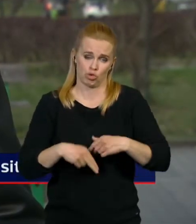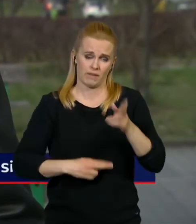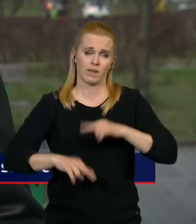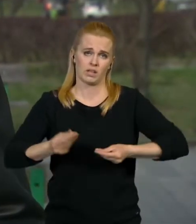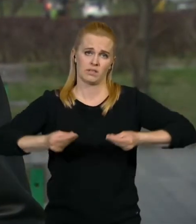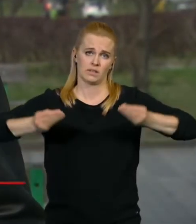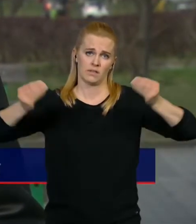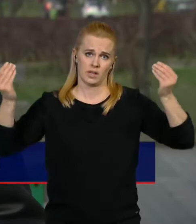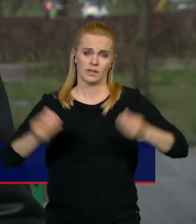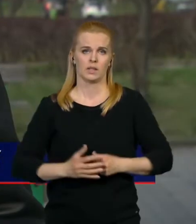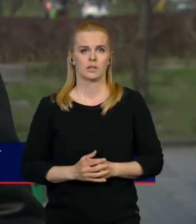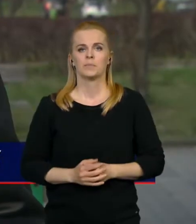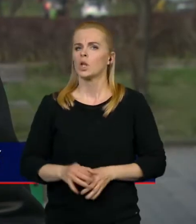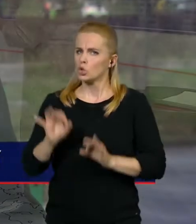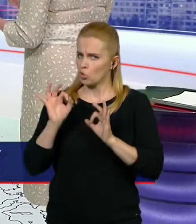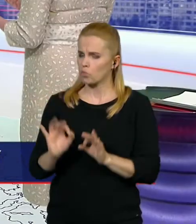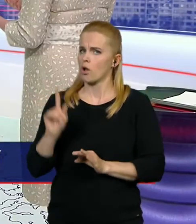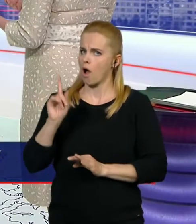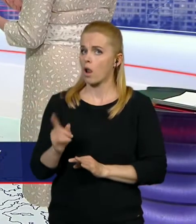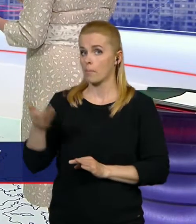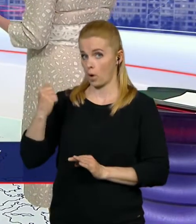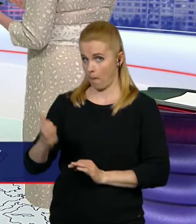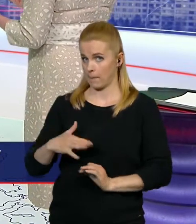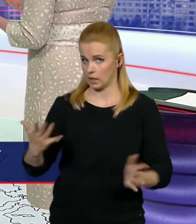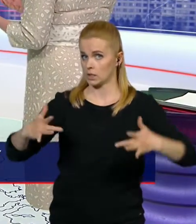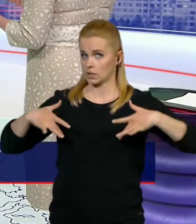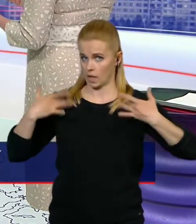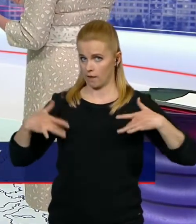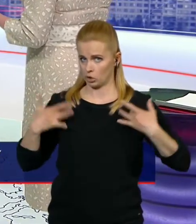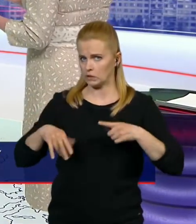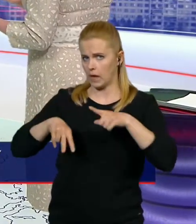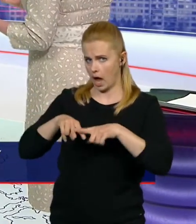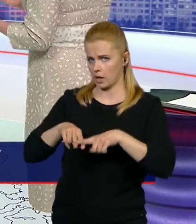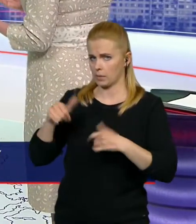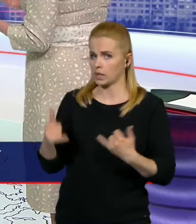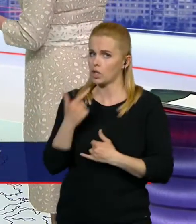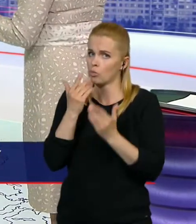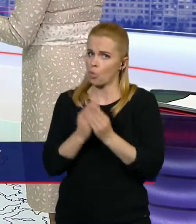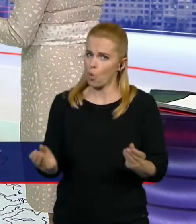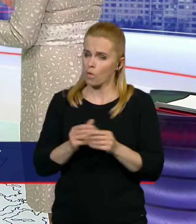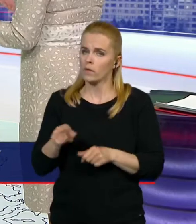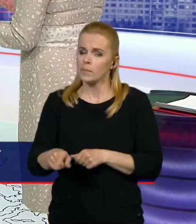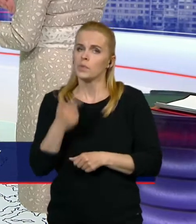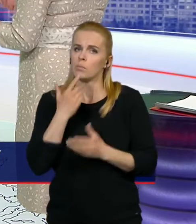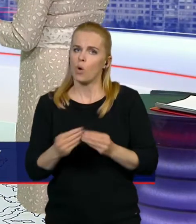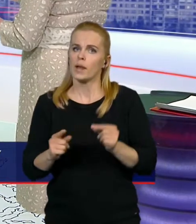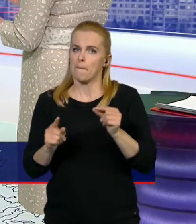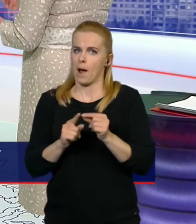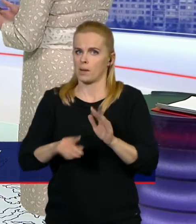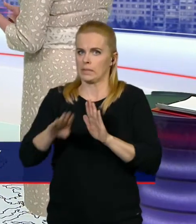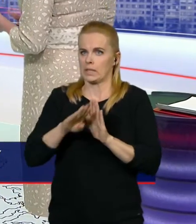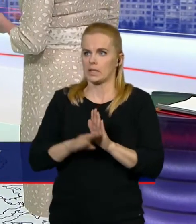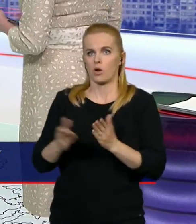číslům. Ale před chvílí jsme slyšeli i ministra zdravotnictví, pandemický zákon tedy podle jeho interpretace nemá takovou sílu